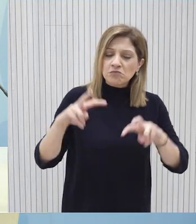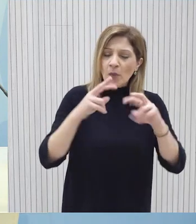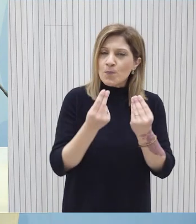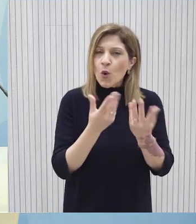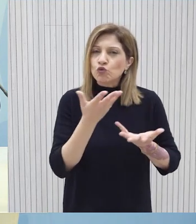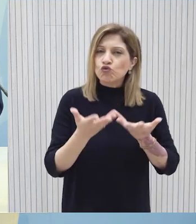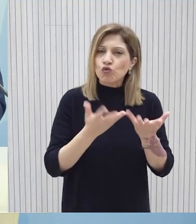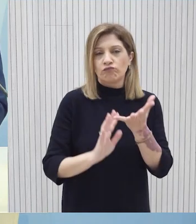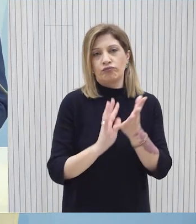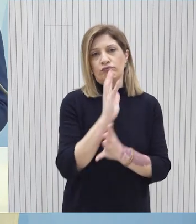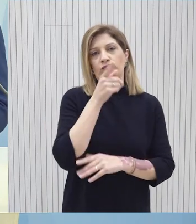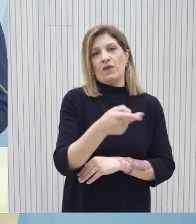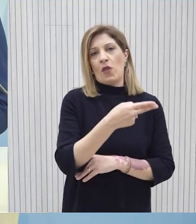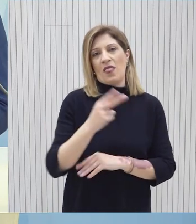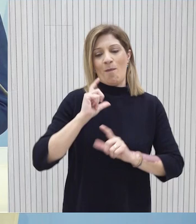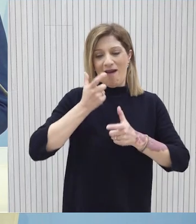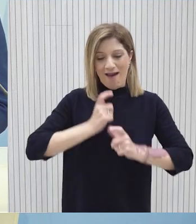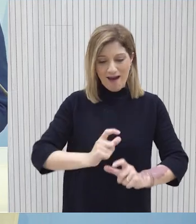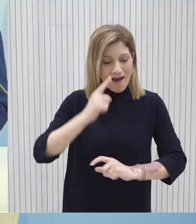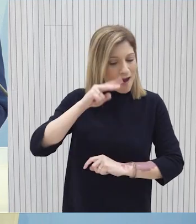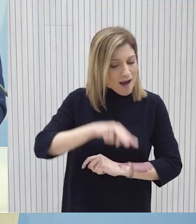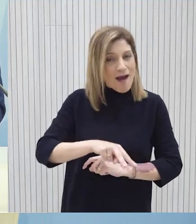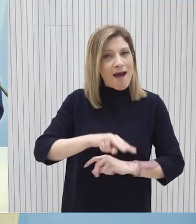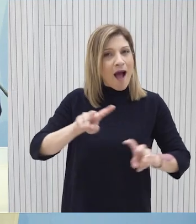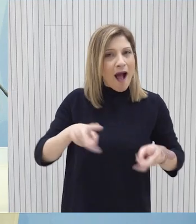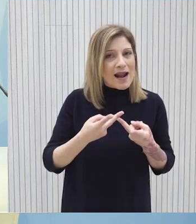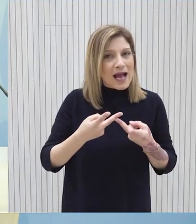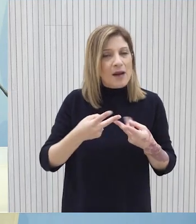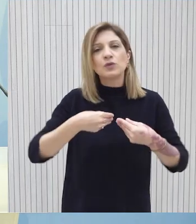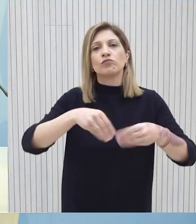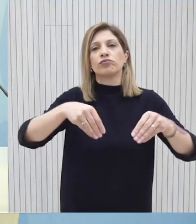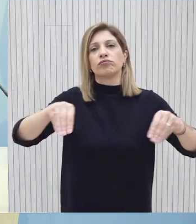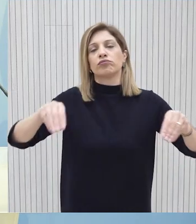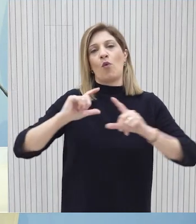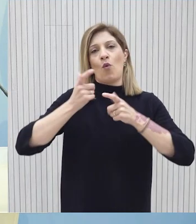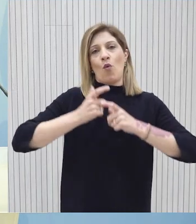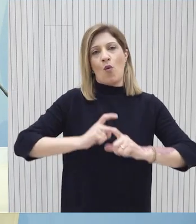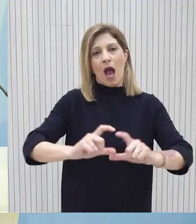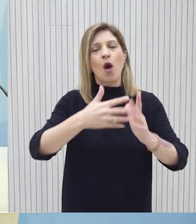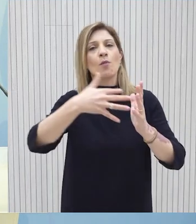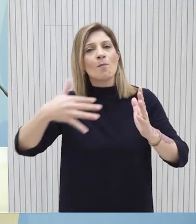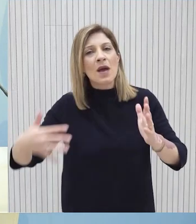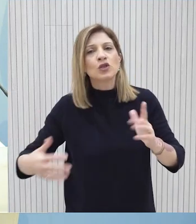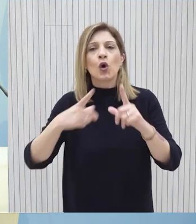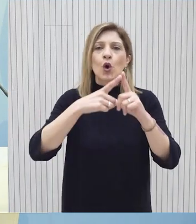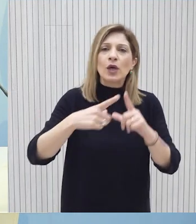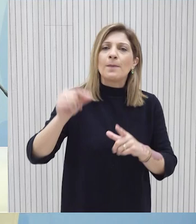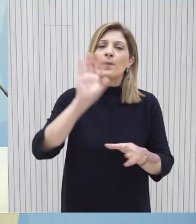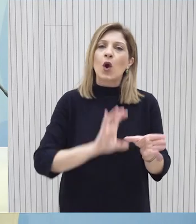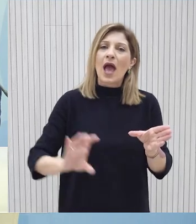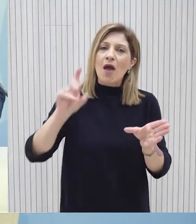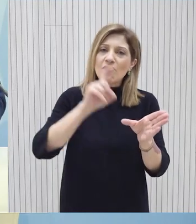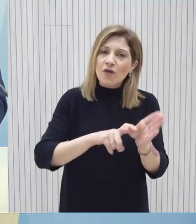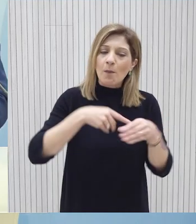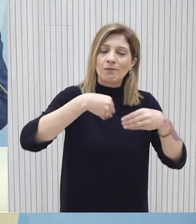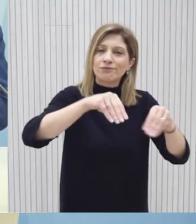αξιοποίηση των κοιτασμάτων η οποία η ρίστο εμπαρόδο θα αφορά σε προμήθεια αερίου στην Ανατολική Μεσόγειο, την Κύπρο και την Ευρώπη με το σύμπλεγμα